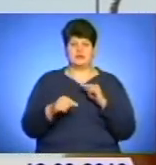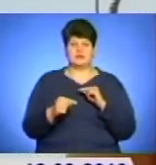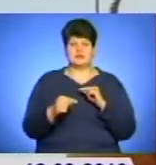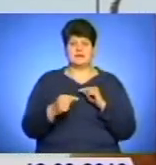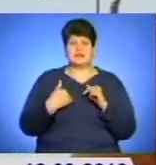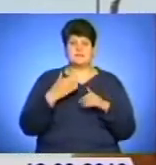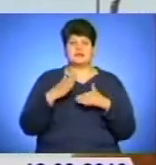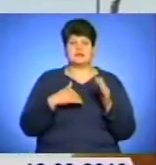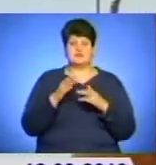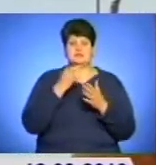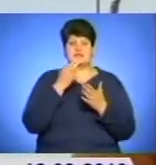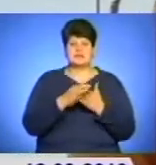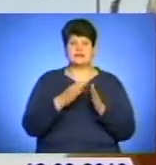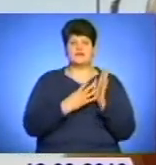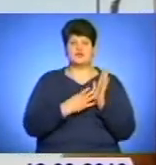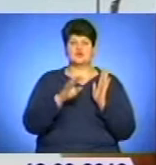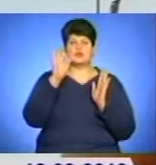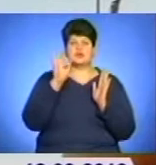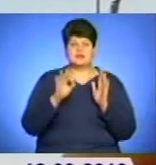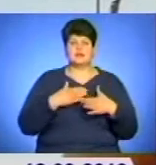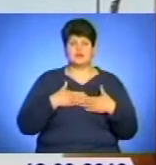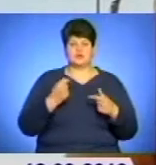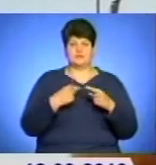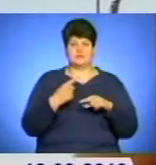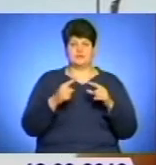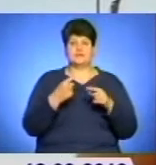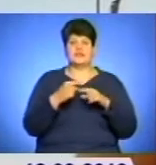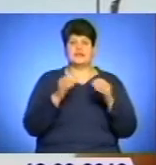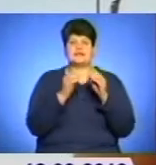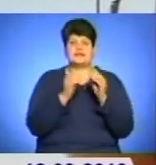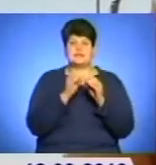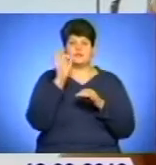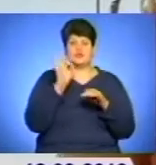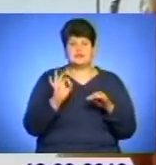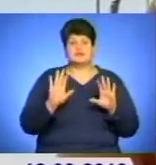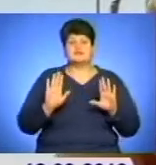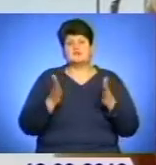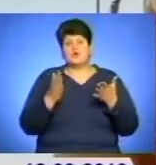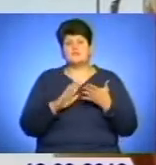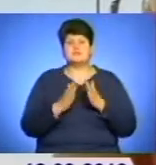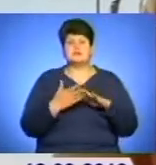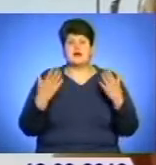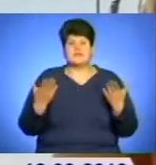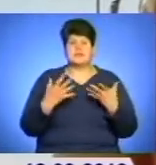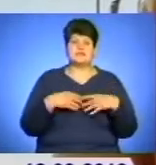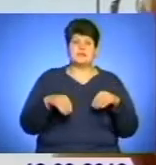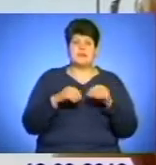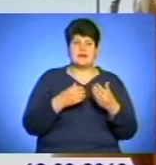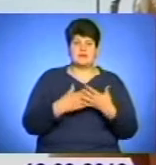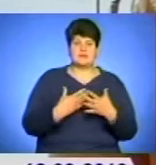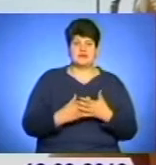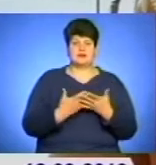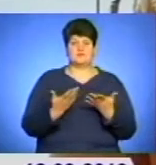я би сказала, 90% не хочуть повертатися, повертаються 10% через якісь певні обставини. Можливо, сімейні, можливо,